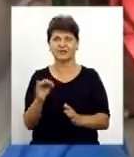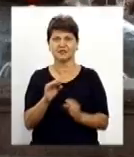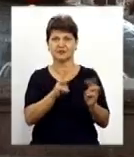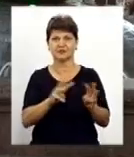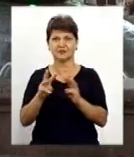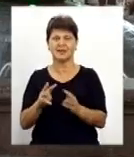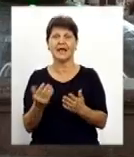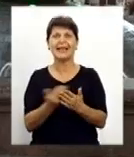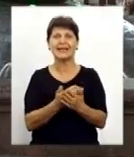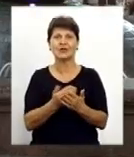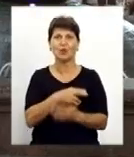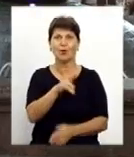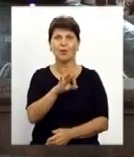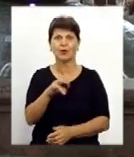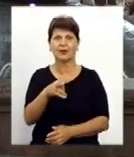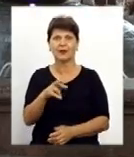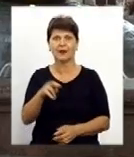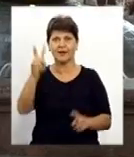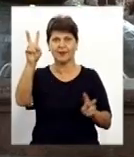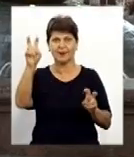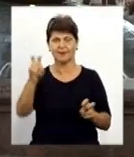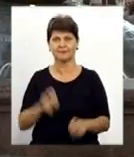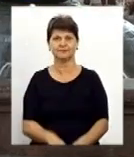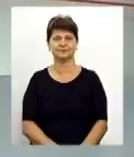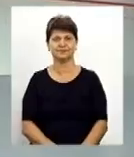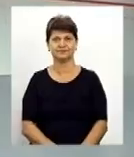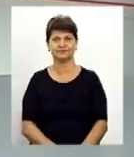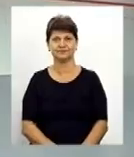кіноподілля. Наталя Колодій, Ігор Самчук, новини.